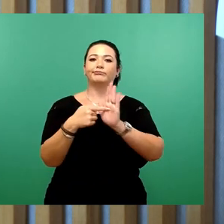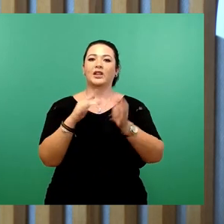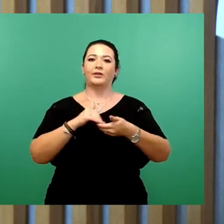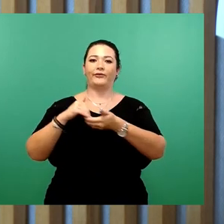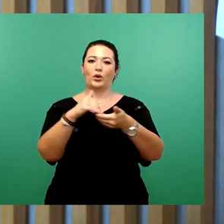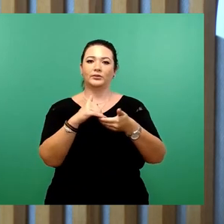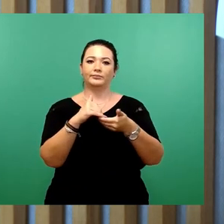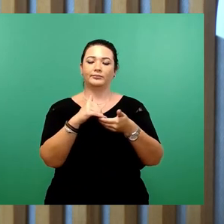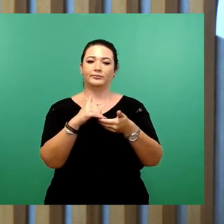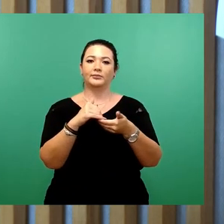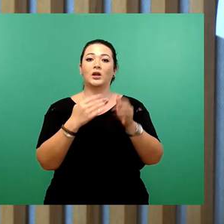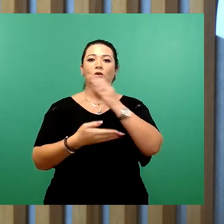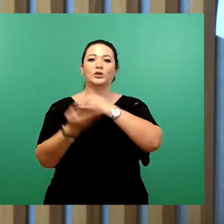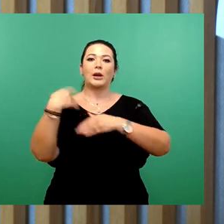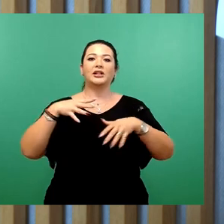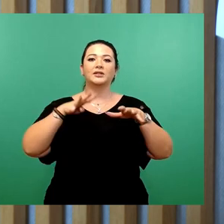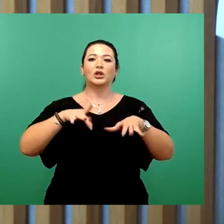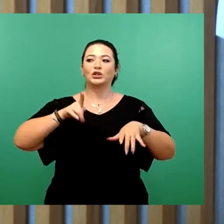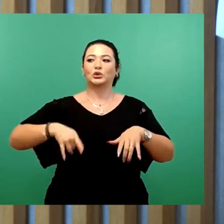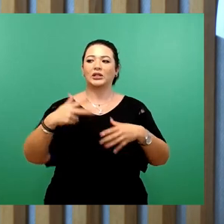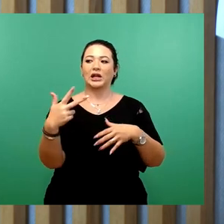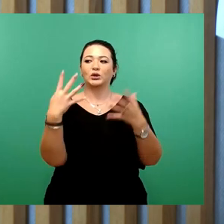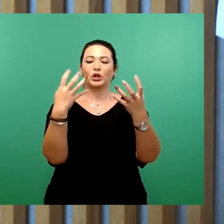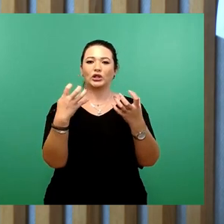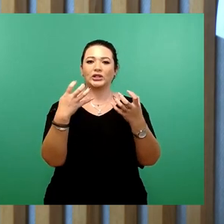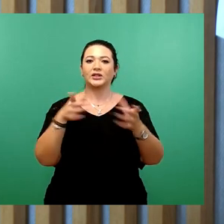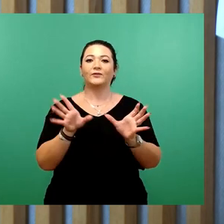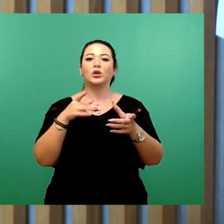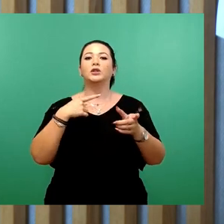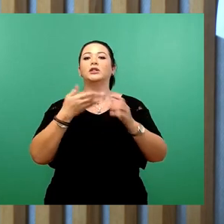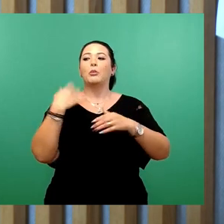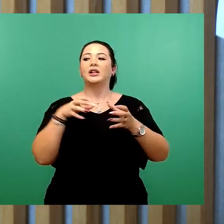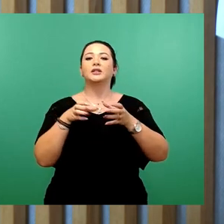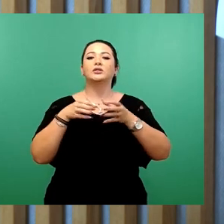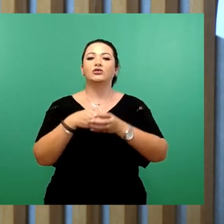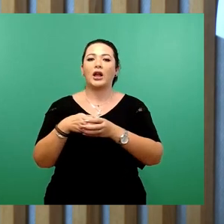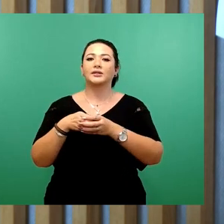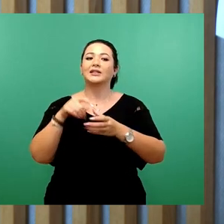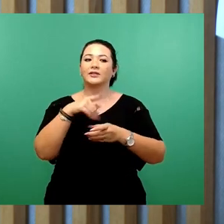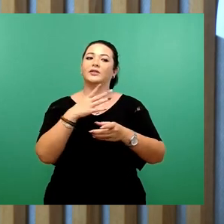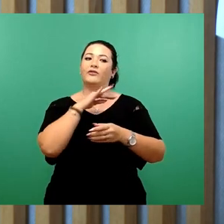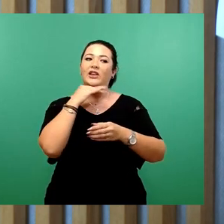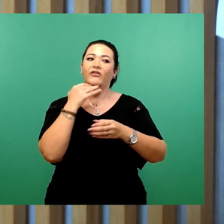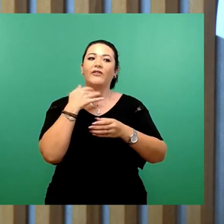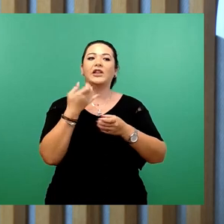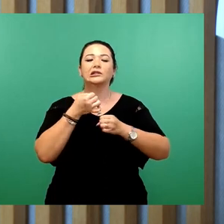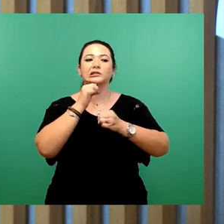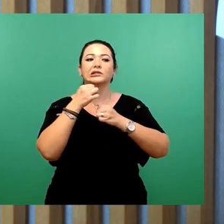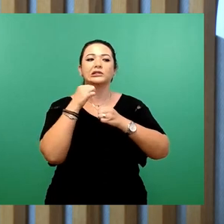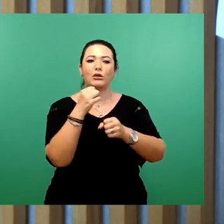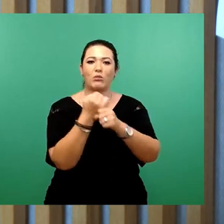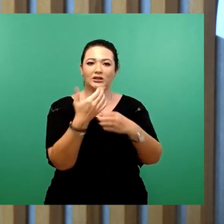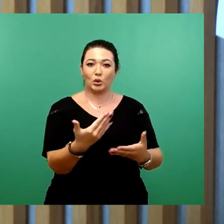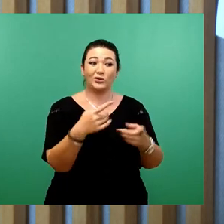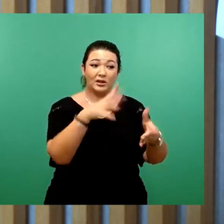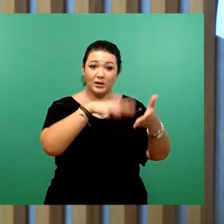der sich seit 1993 für die britisch-deutsche Versöhnung und Freundschaft einsetzt. Das ist der Text. Diese